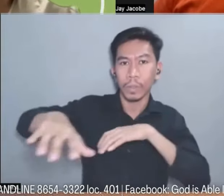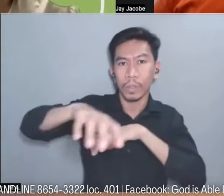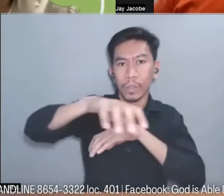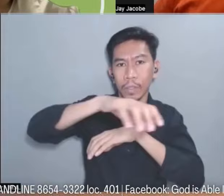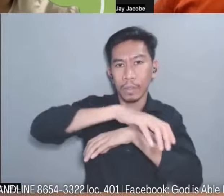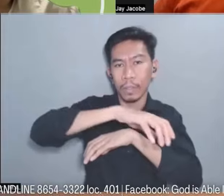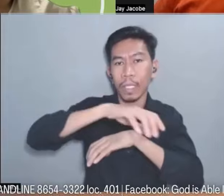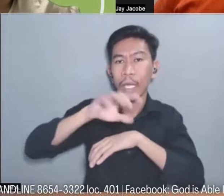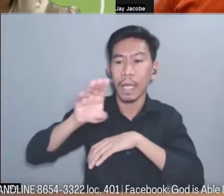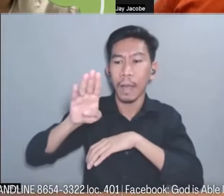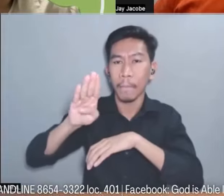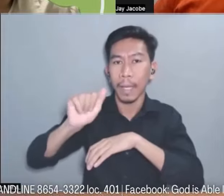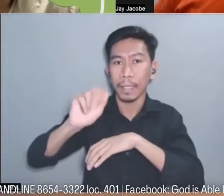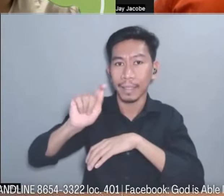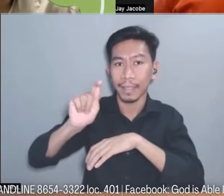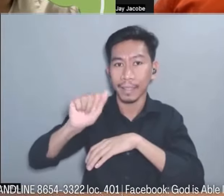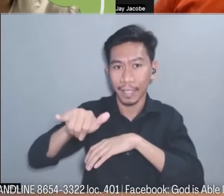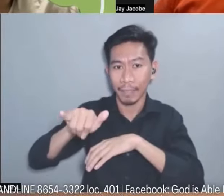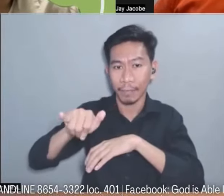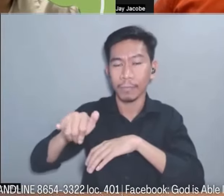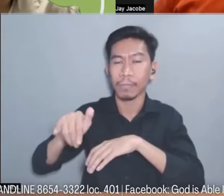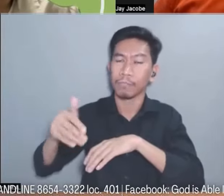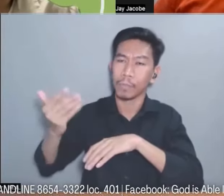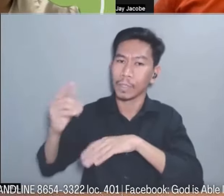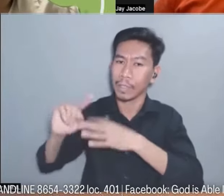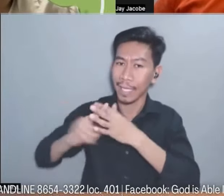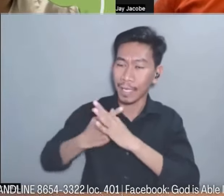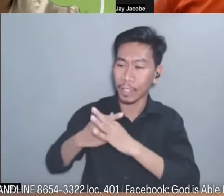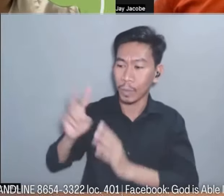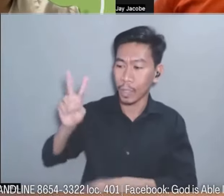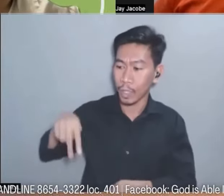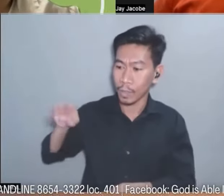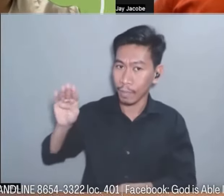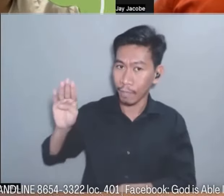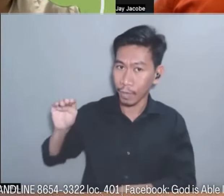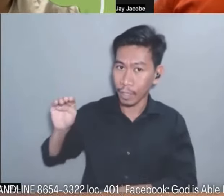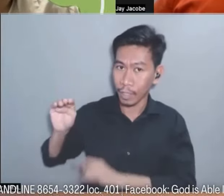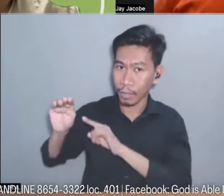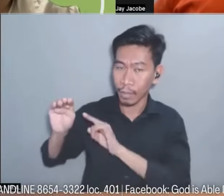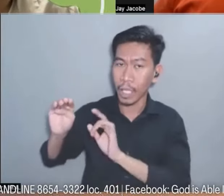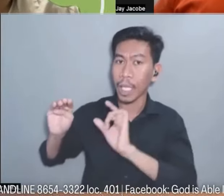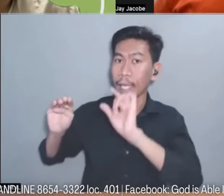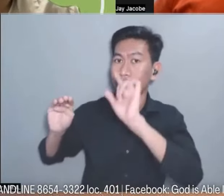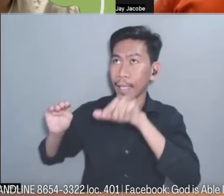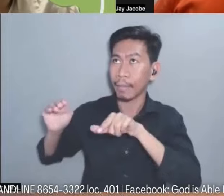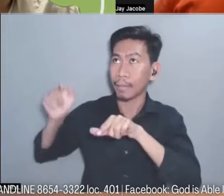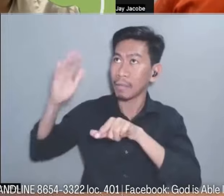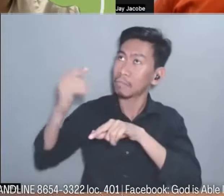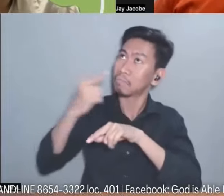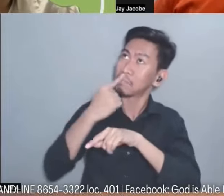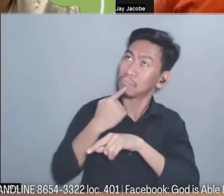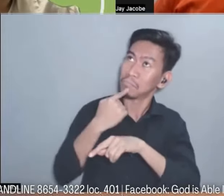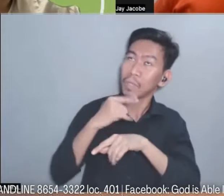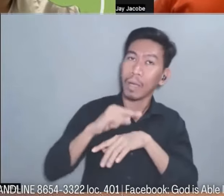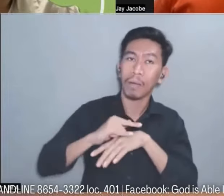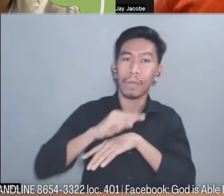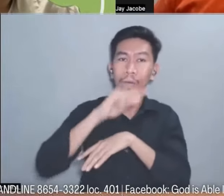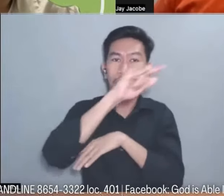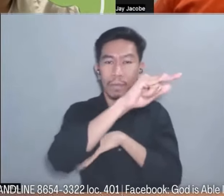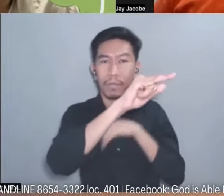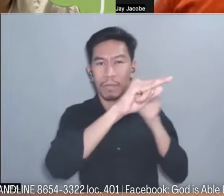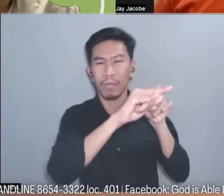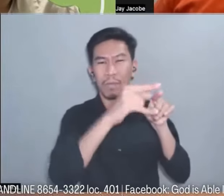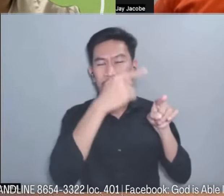-pumit until 2014 until the Lord told me to go abroad due to some